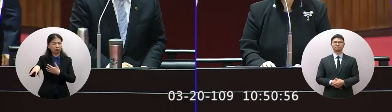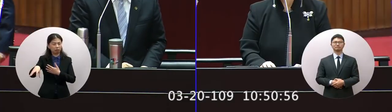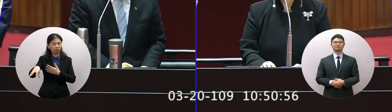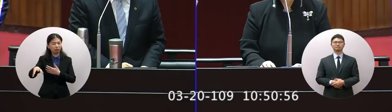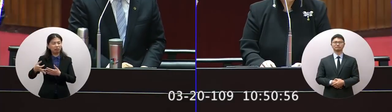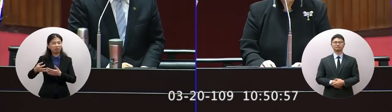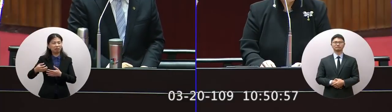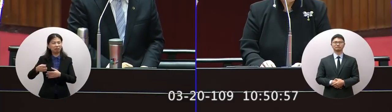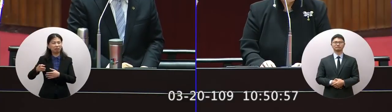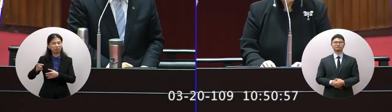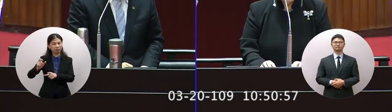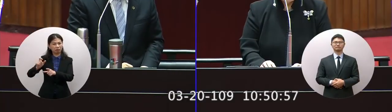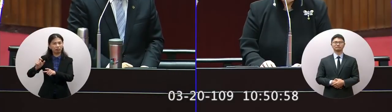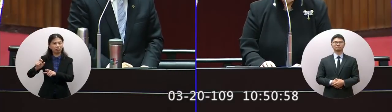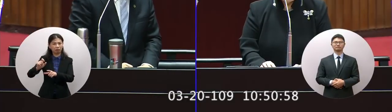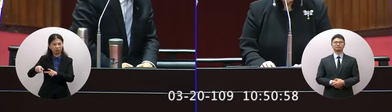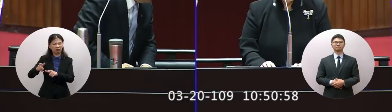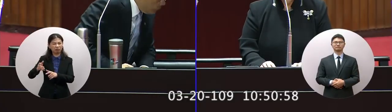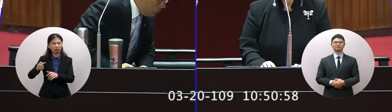經濟這樣